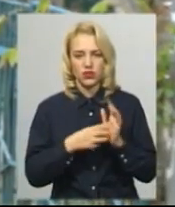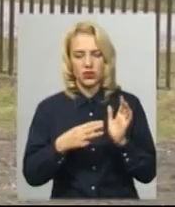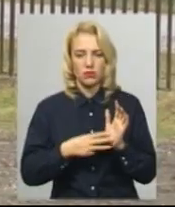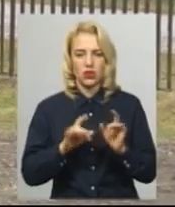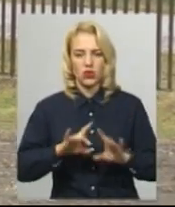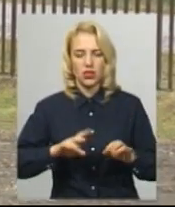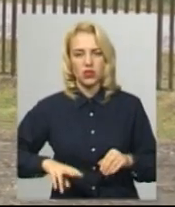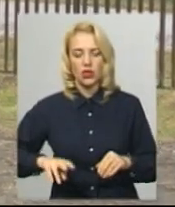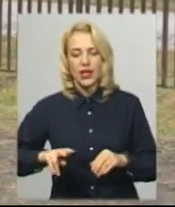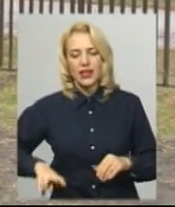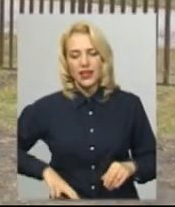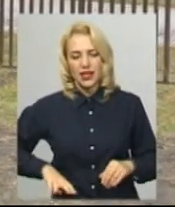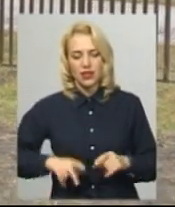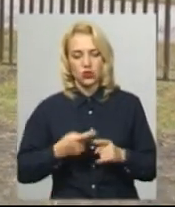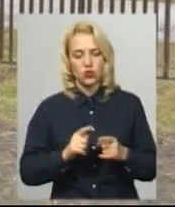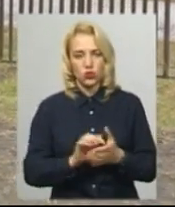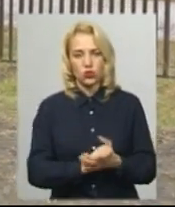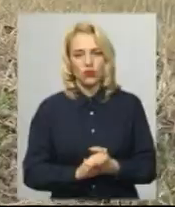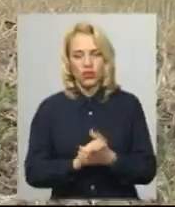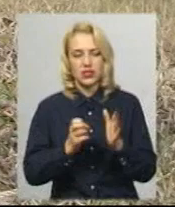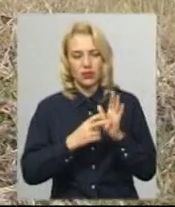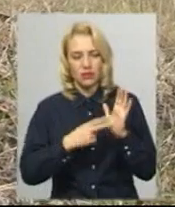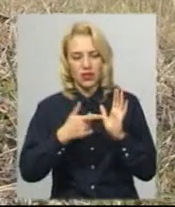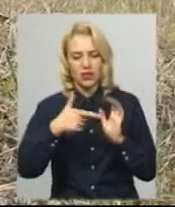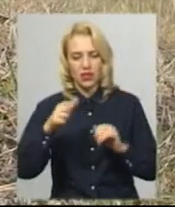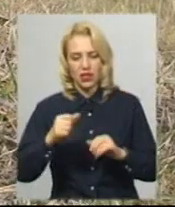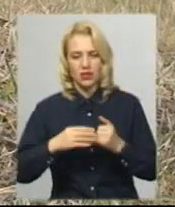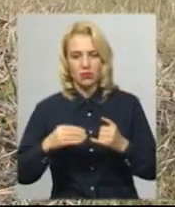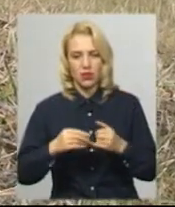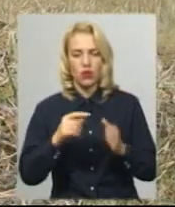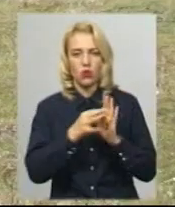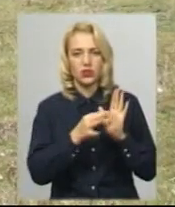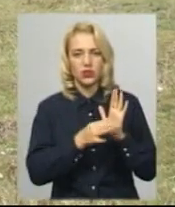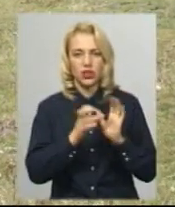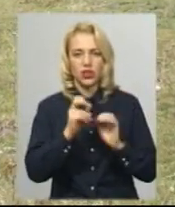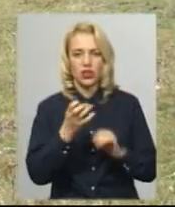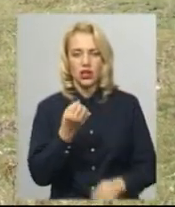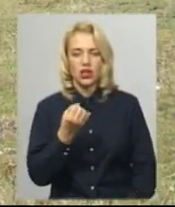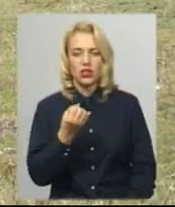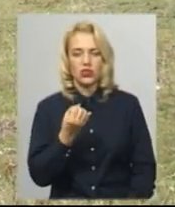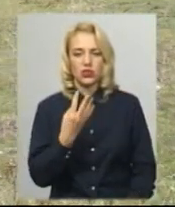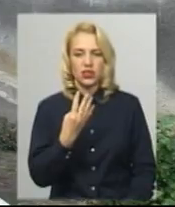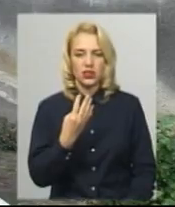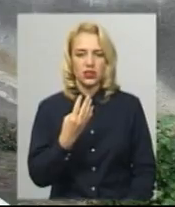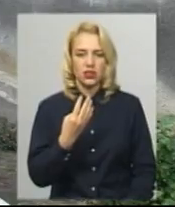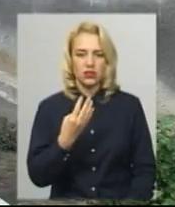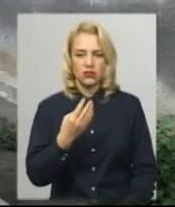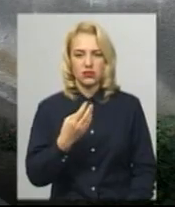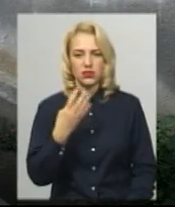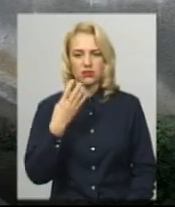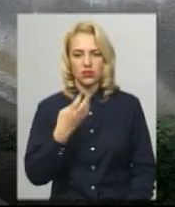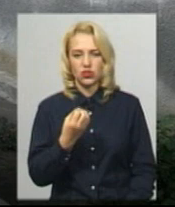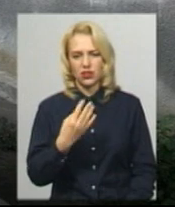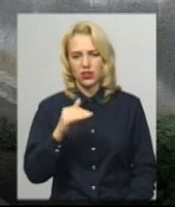Савіцький. За словами Леоніда Куклінського, 17 гектарів землі оцінили у 40 тисяч гривень, а ТОВ цей лот виграло за 41 тисячу. Ми надали